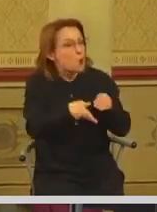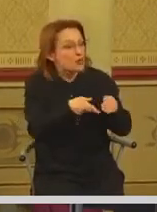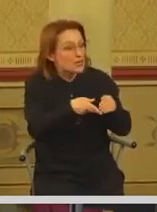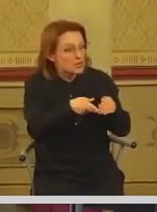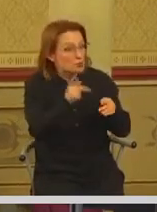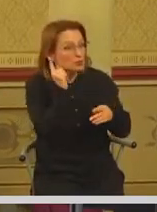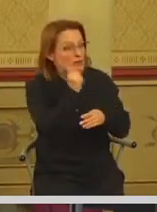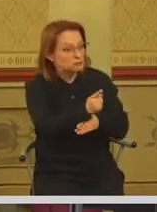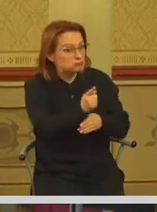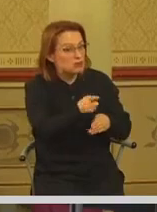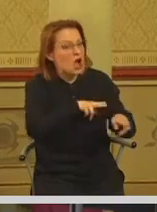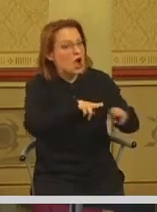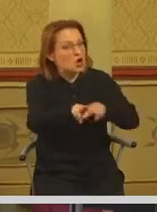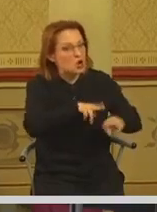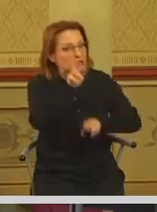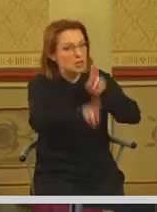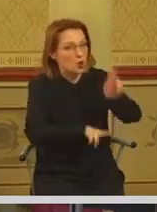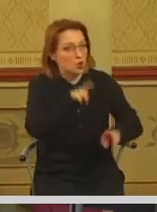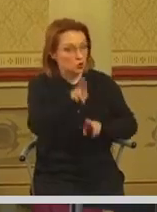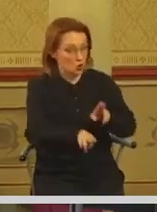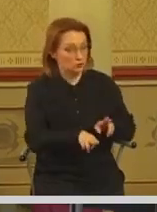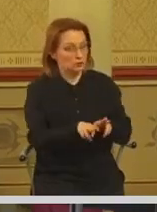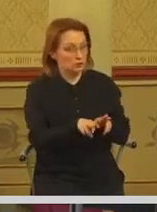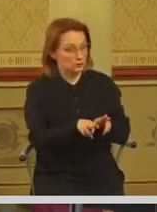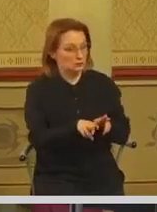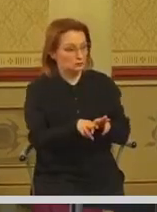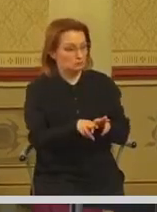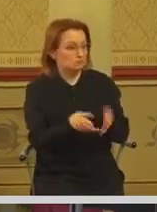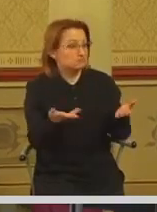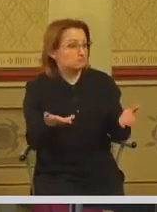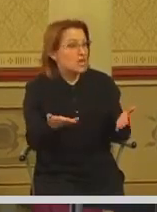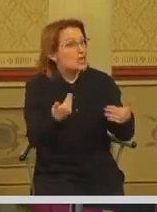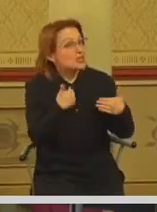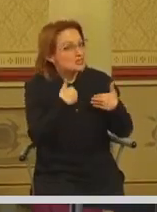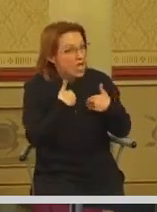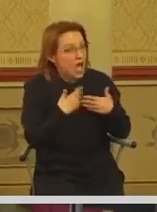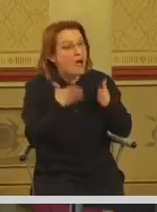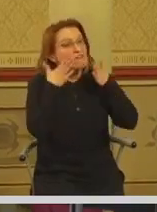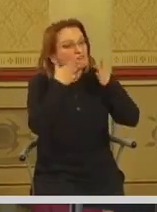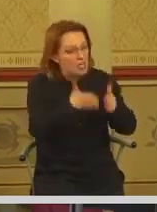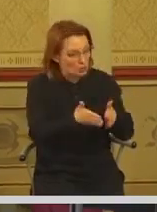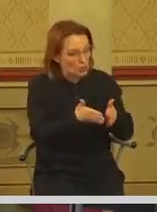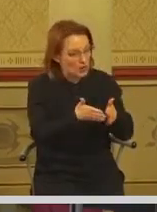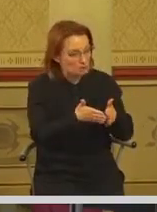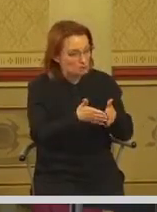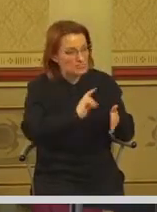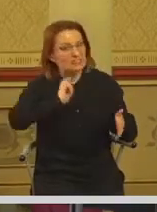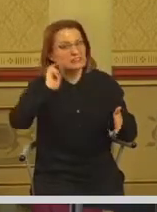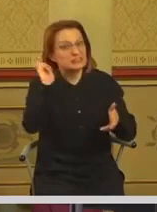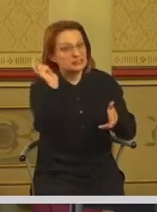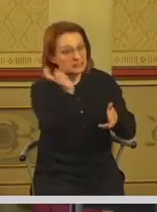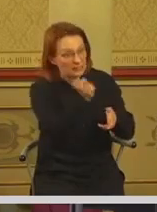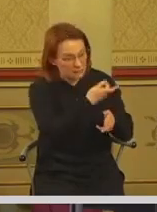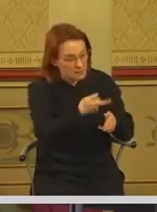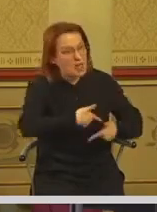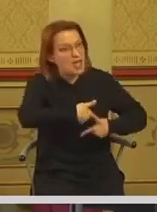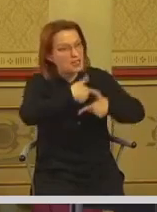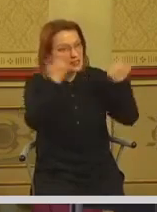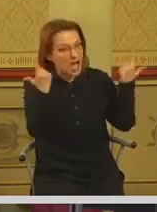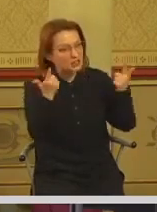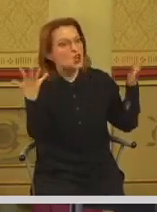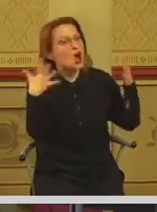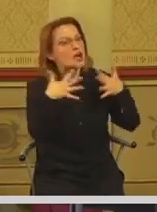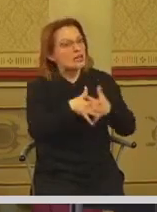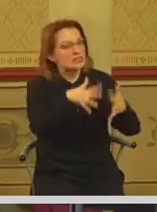-odgojitelj. Vjerujem da nam je svima jasno da grad Zagreb